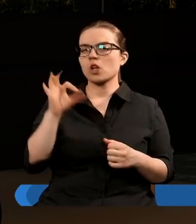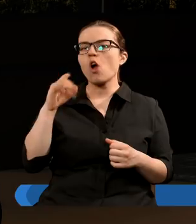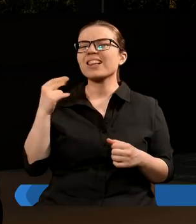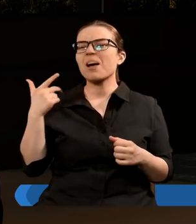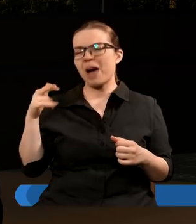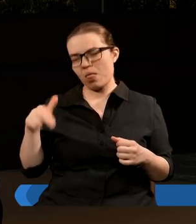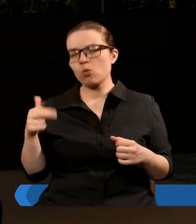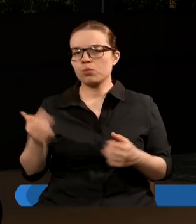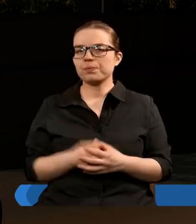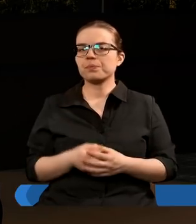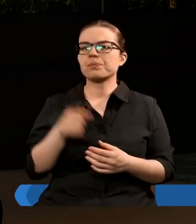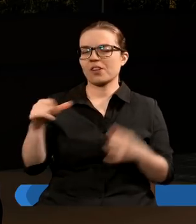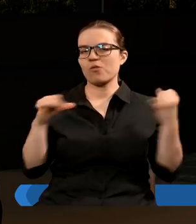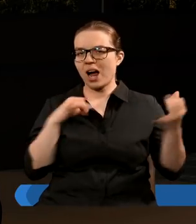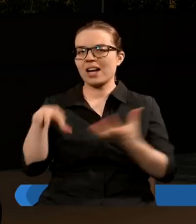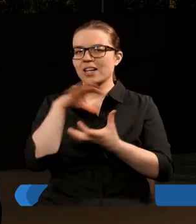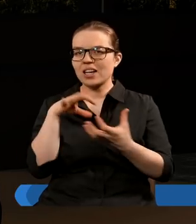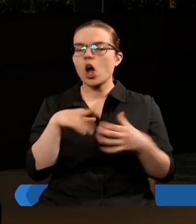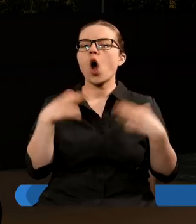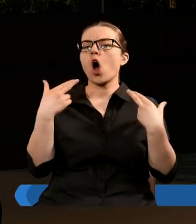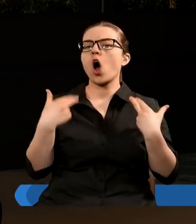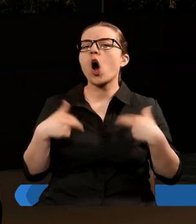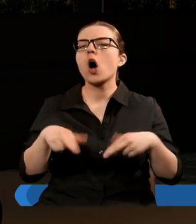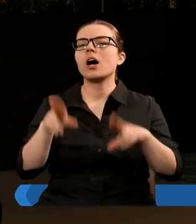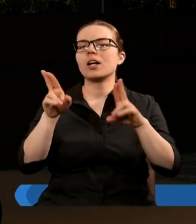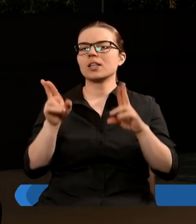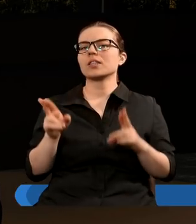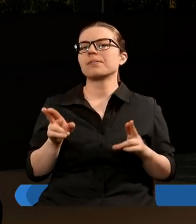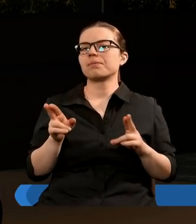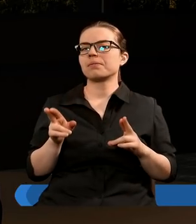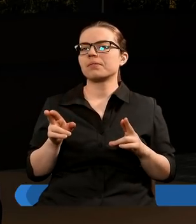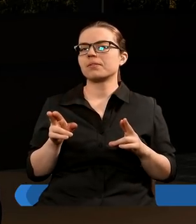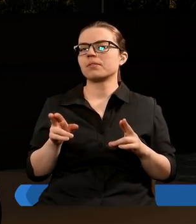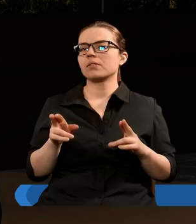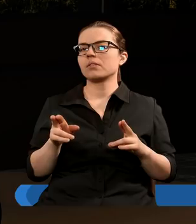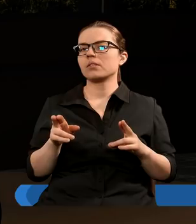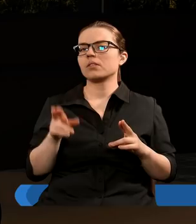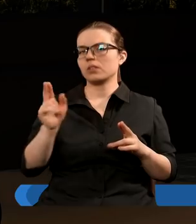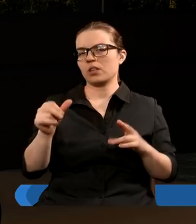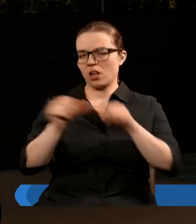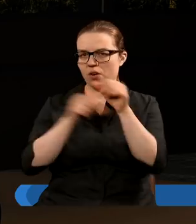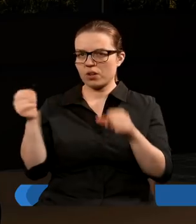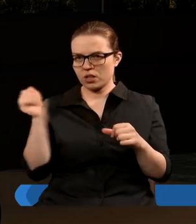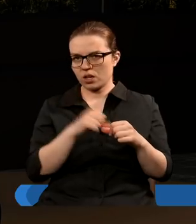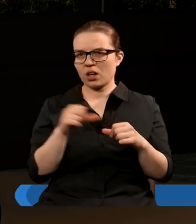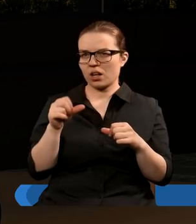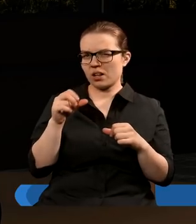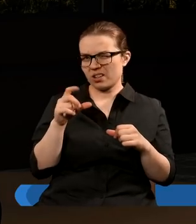władca świecki oddaje w lutym roku 538